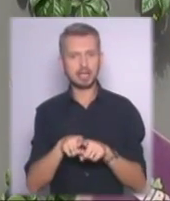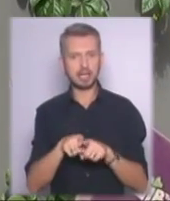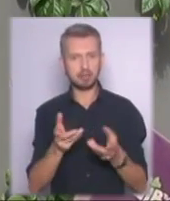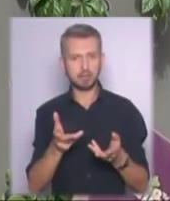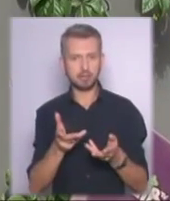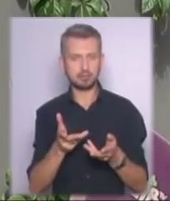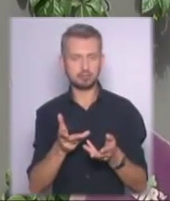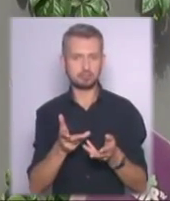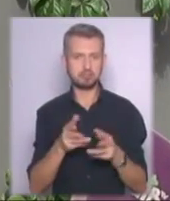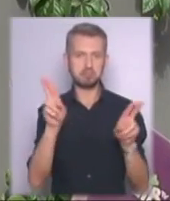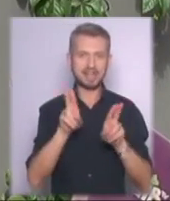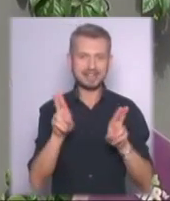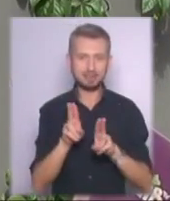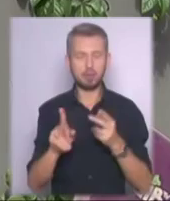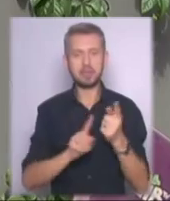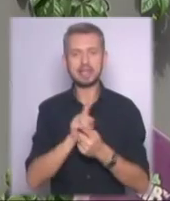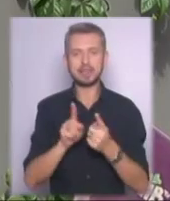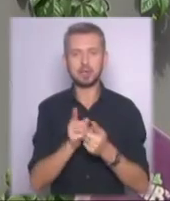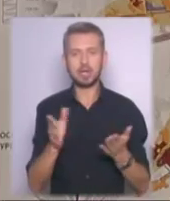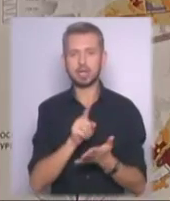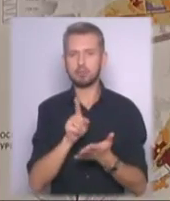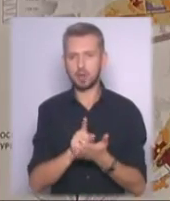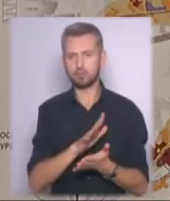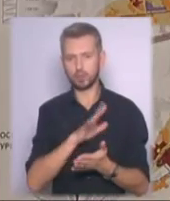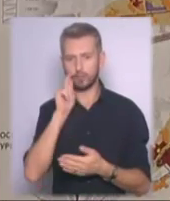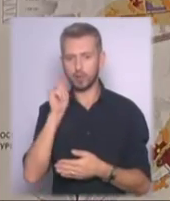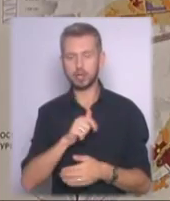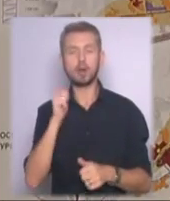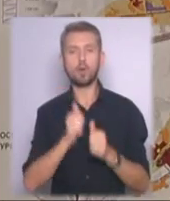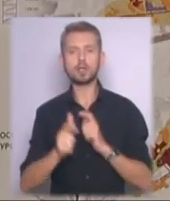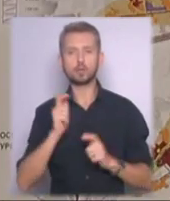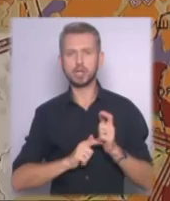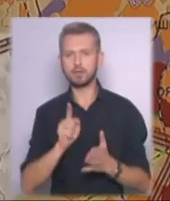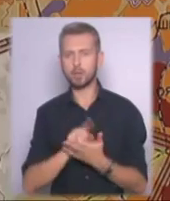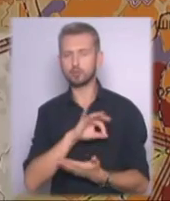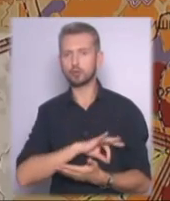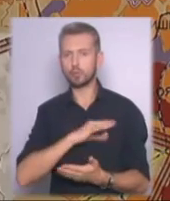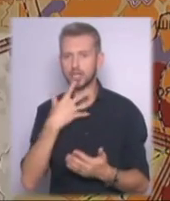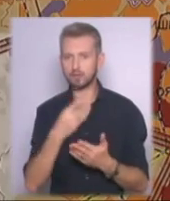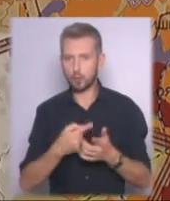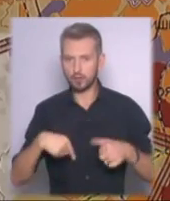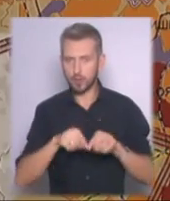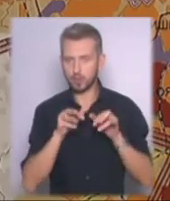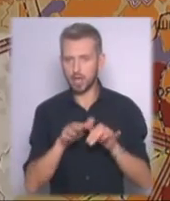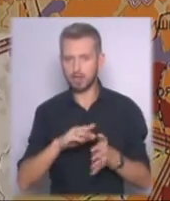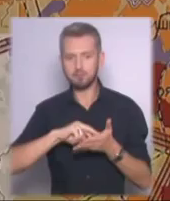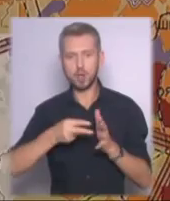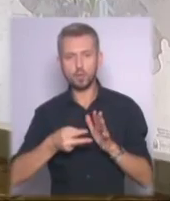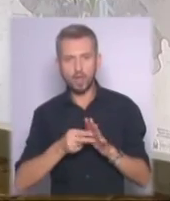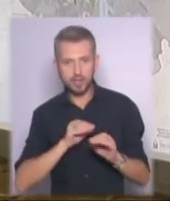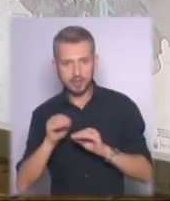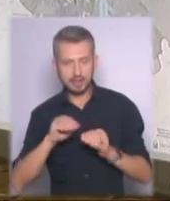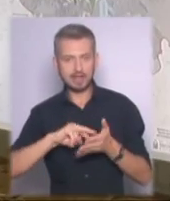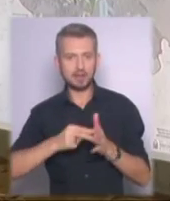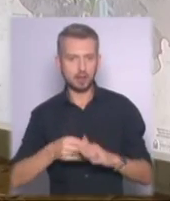до змін, які мали би статися в Україні. Кожен зі студентів має застосувати свою сферу діяльності в плануванні стратегії розвитку